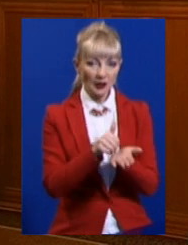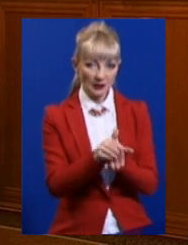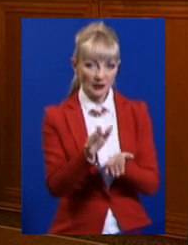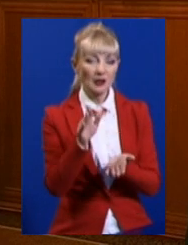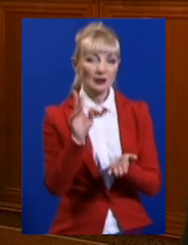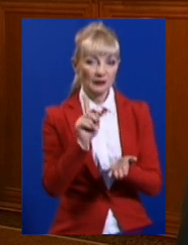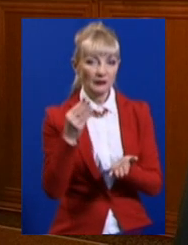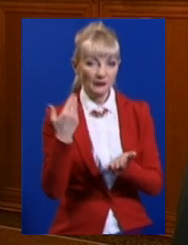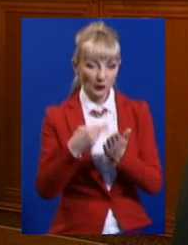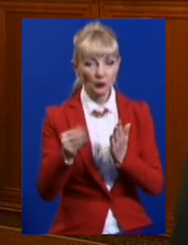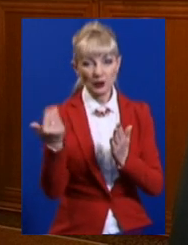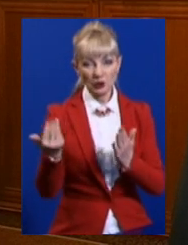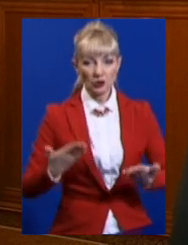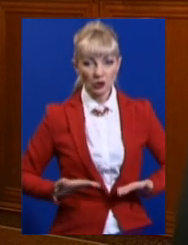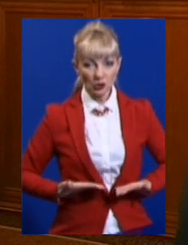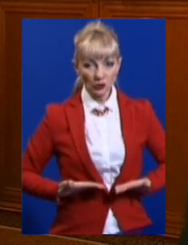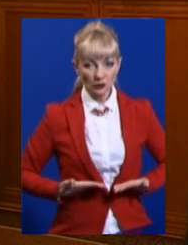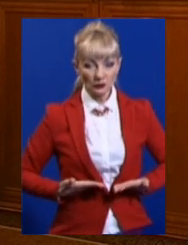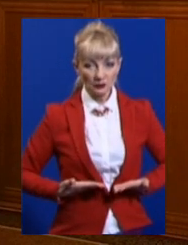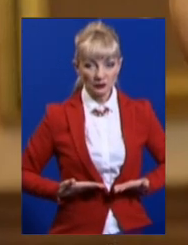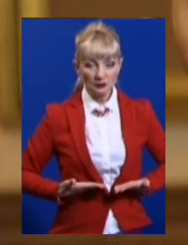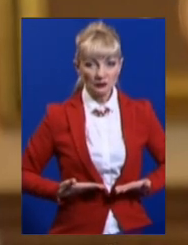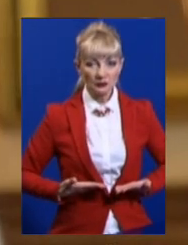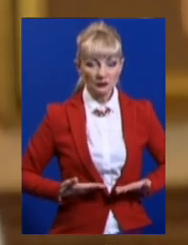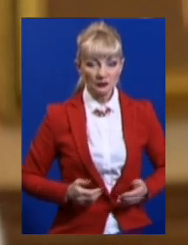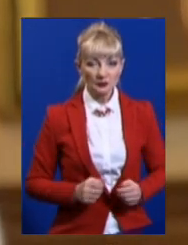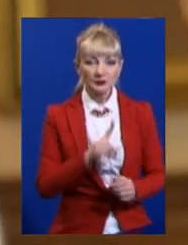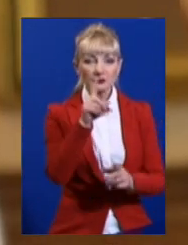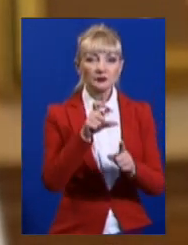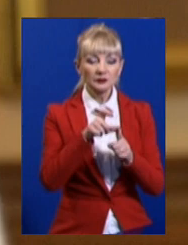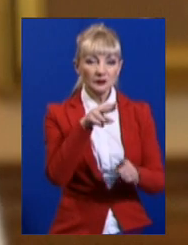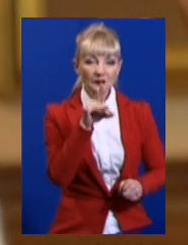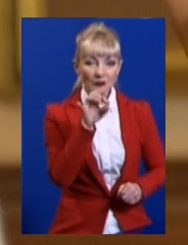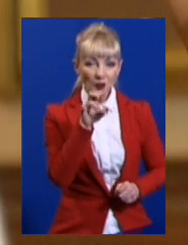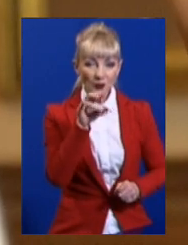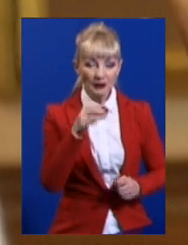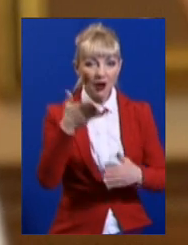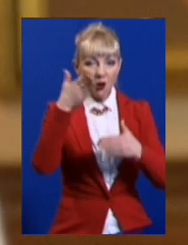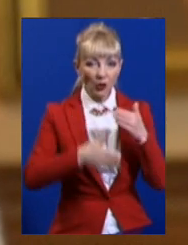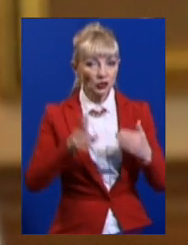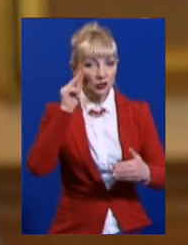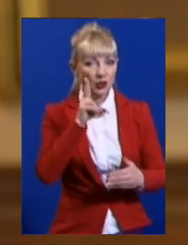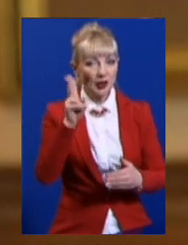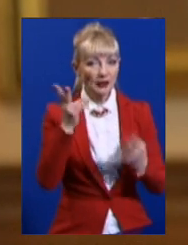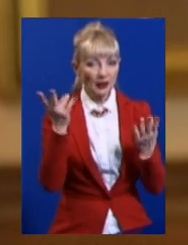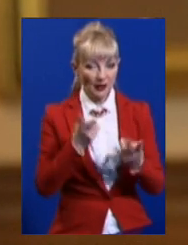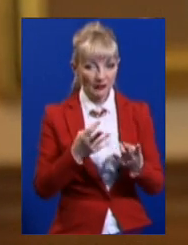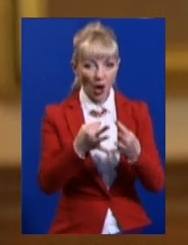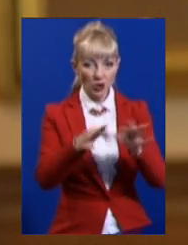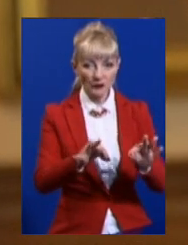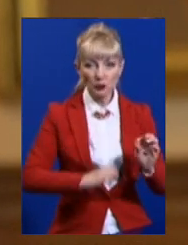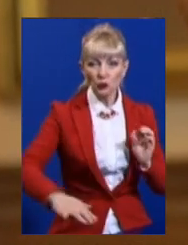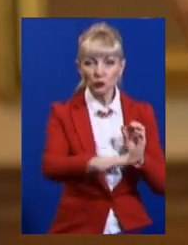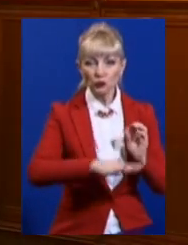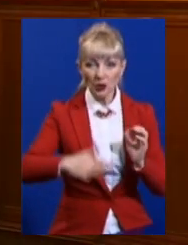їхнього житла. За словами Дробата, кінцева дата, коли треба звільнити ділянку відселення,